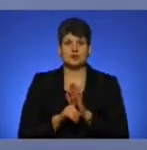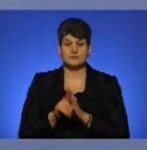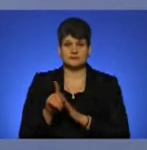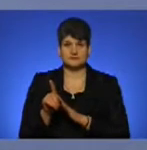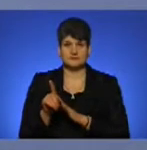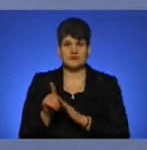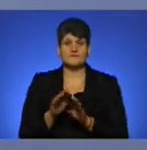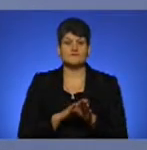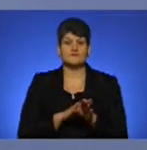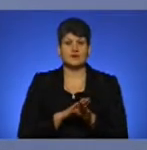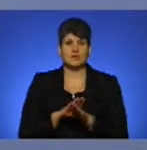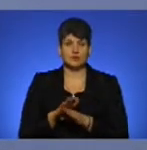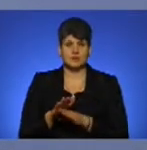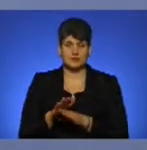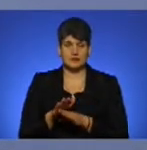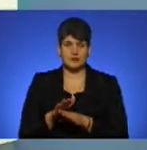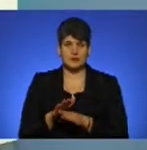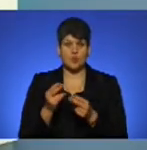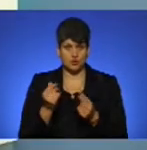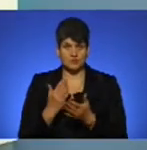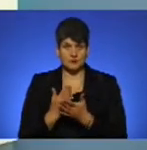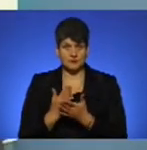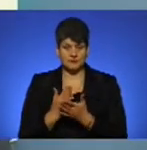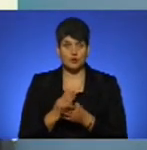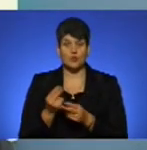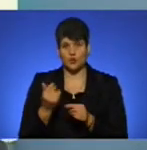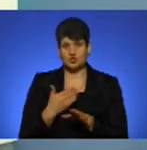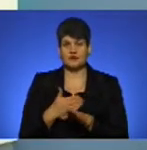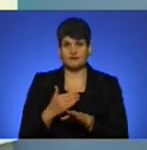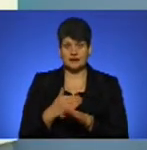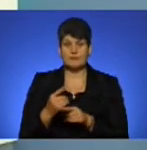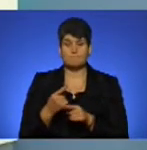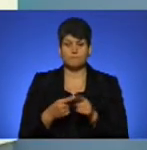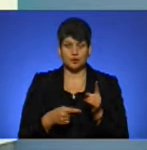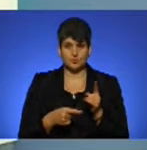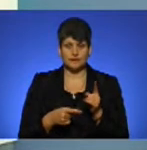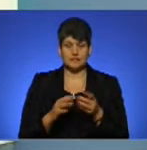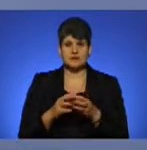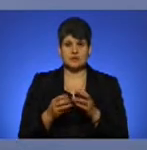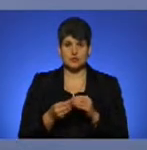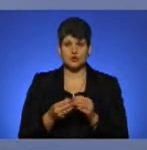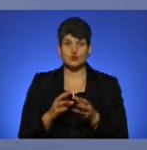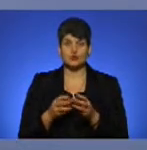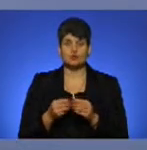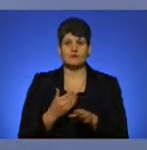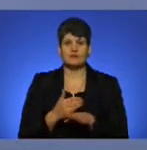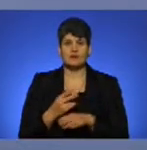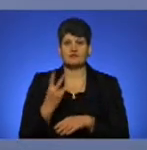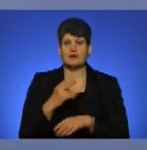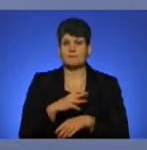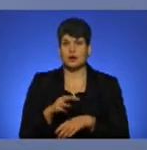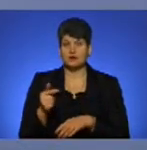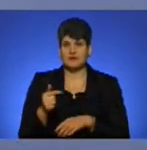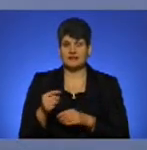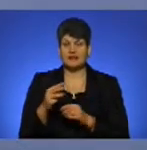виконання зобов'язань. Кошти виділені, половина цієї суми виділено 2 мільйони гривень на